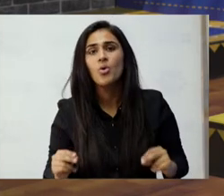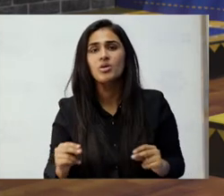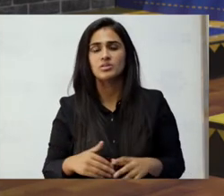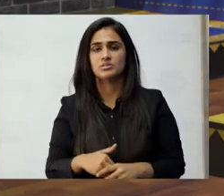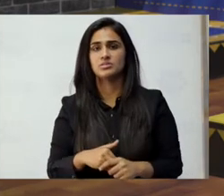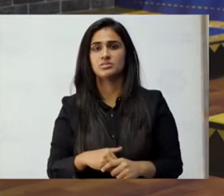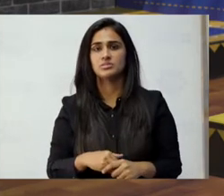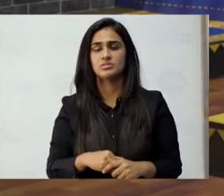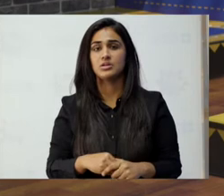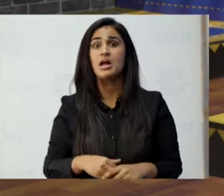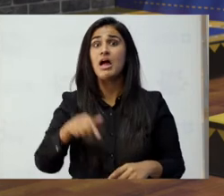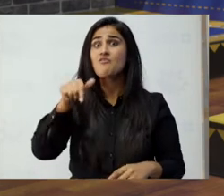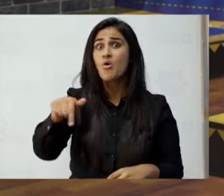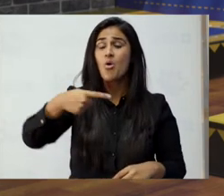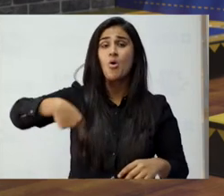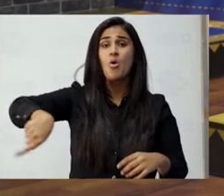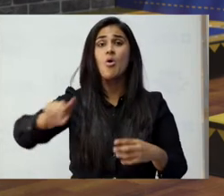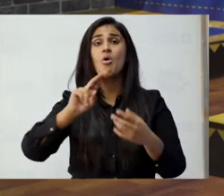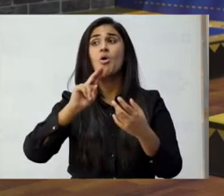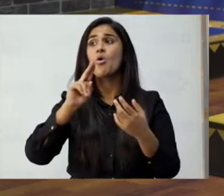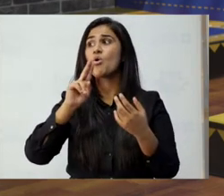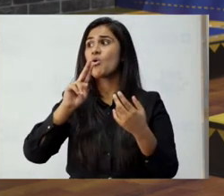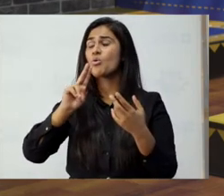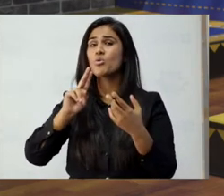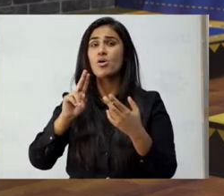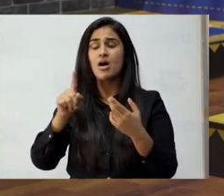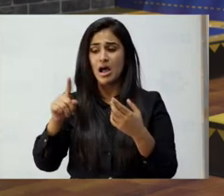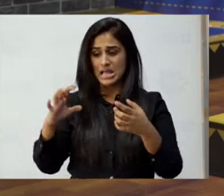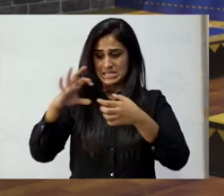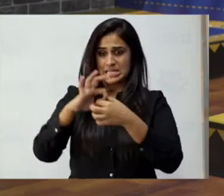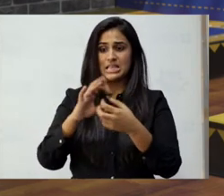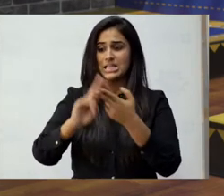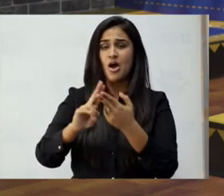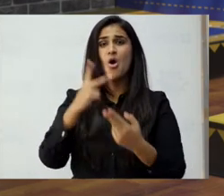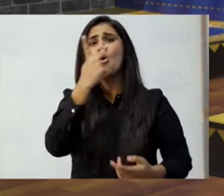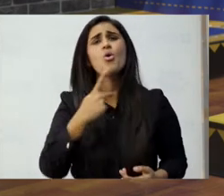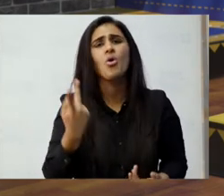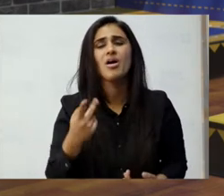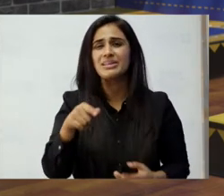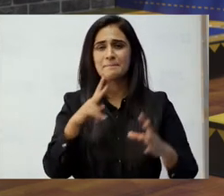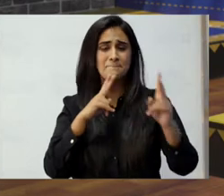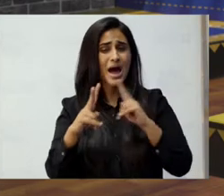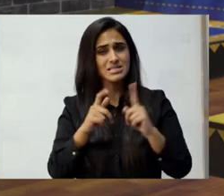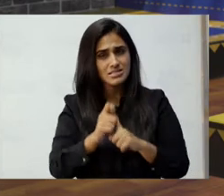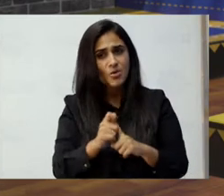میں ان کے ساتھ کیسا رہا یہ discussion بہت اہم بھی ہے اور